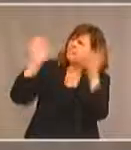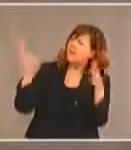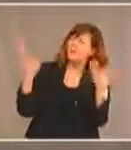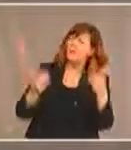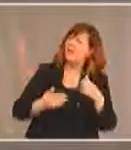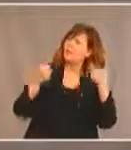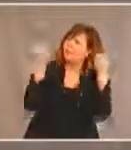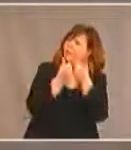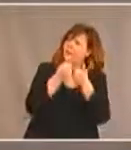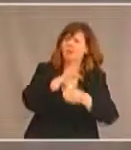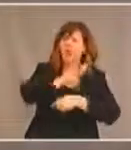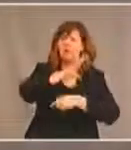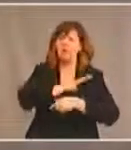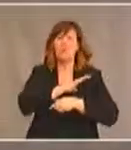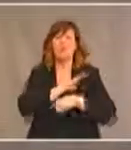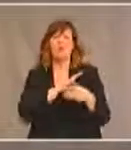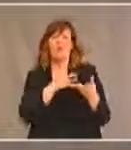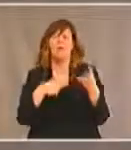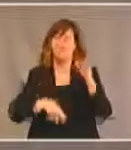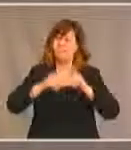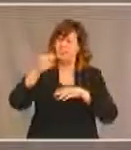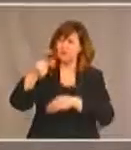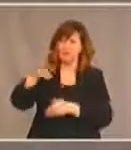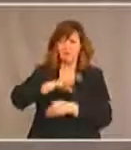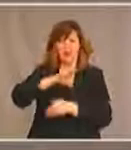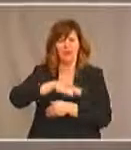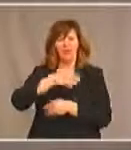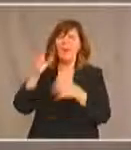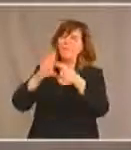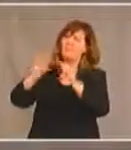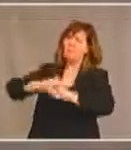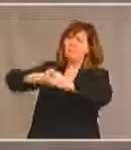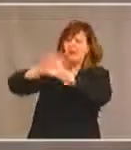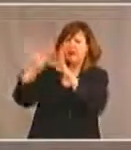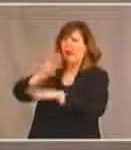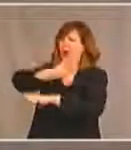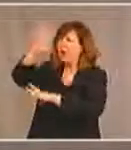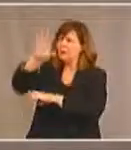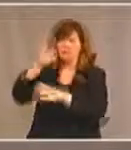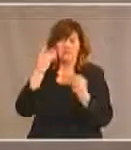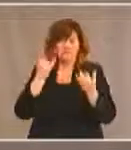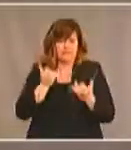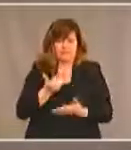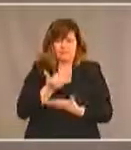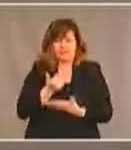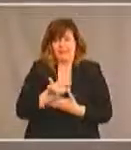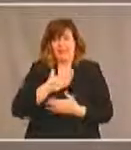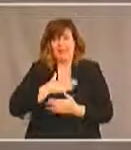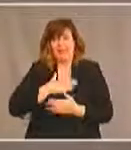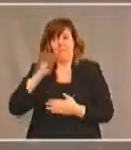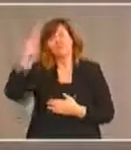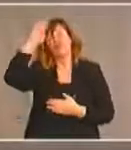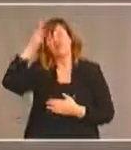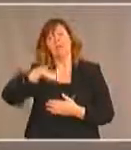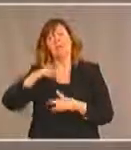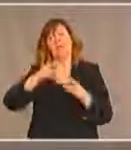cruciaux avec lesquels les personnes handicapées doivent vivre. Ce matin, j'ai écrit à mon chef dans la région de l'Atlantique et je les ai